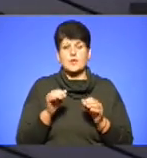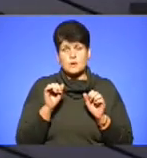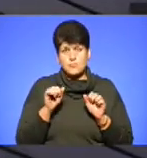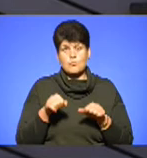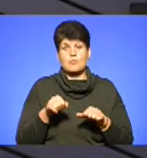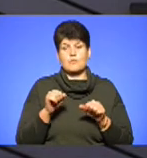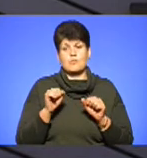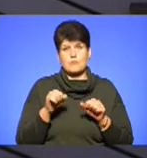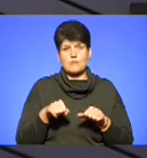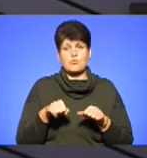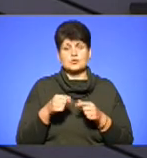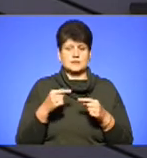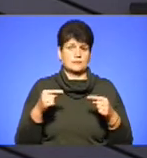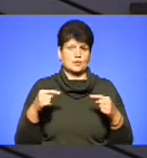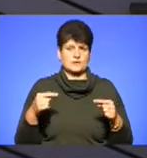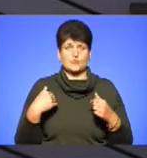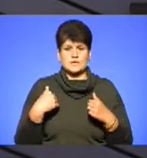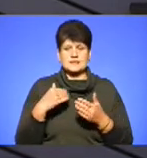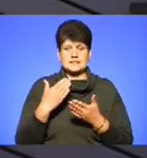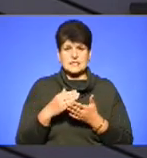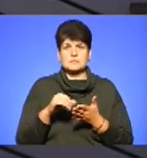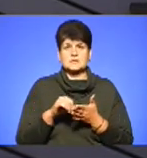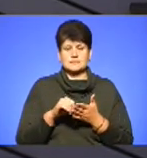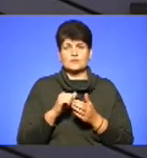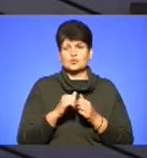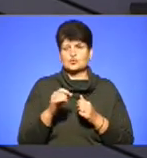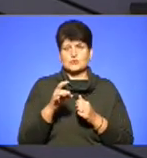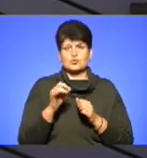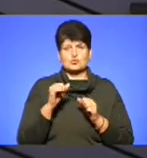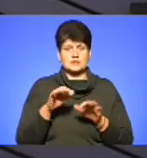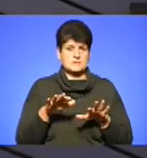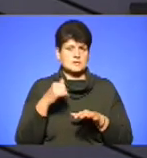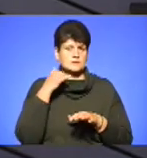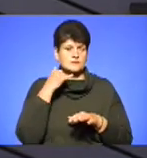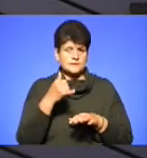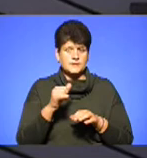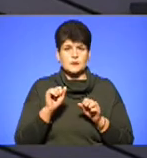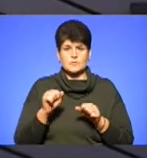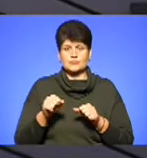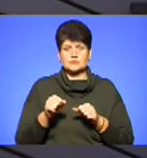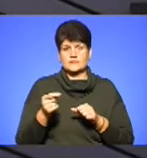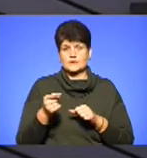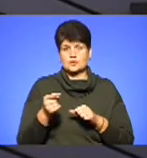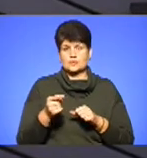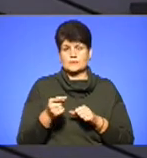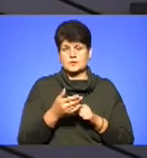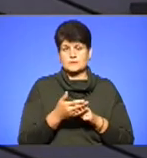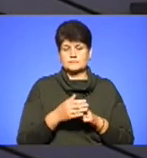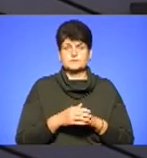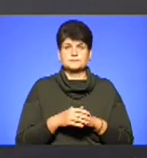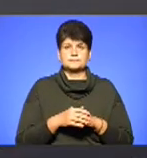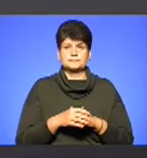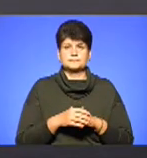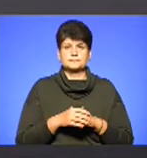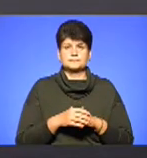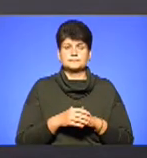Можна звертатися у різних. У нас є представники в кожному районі, можна на місцях звертатися, можна звертатися у Тернопіль на цьому. Ну